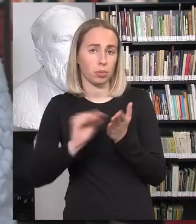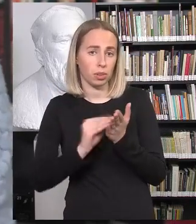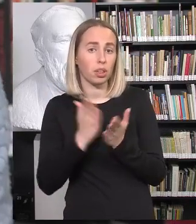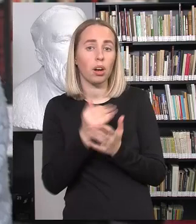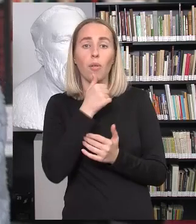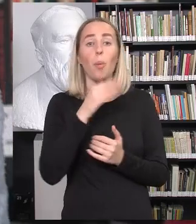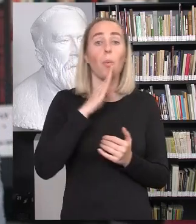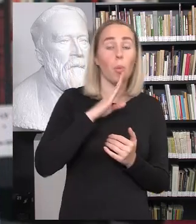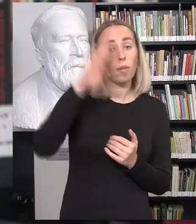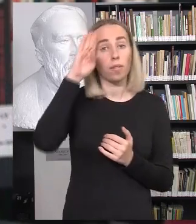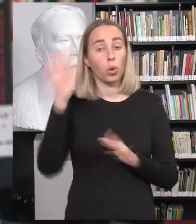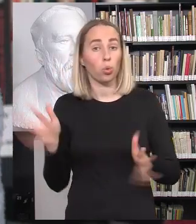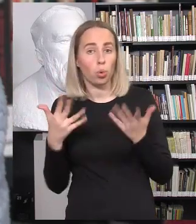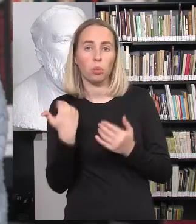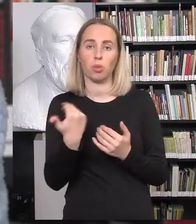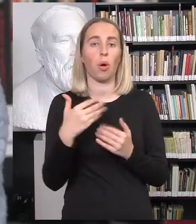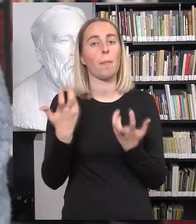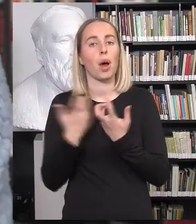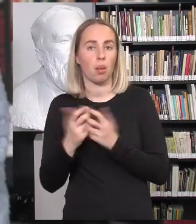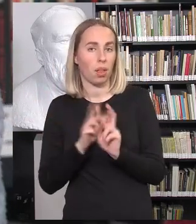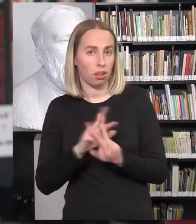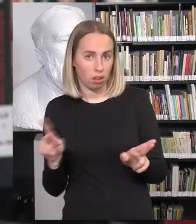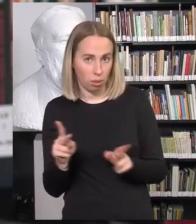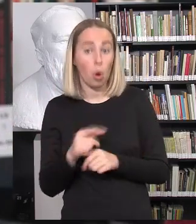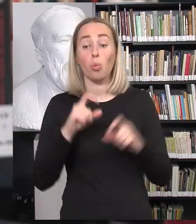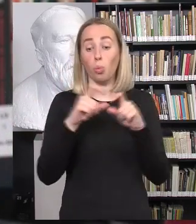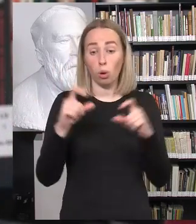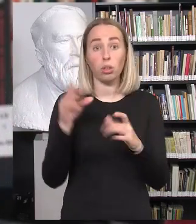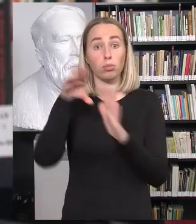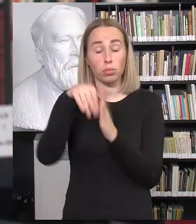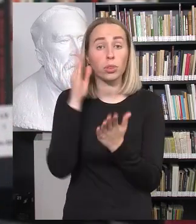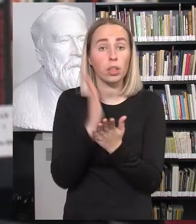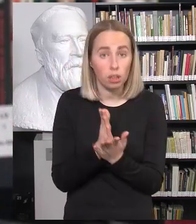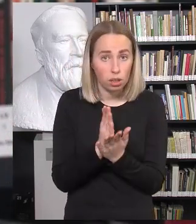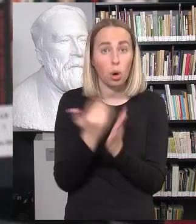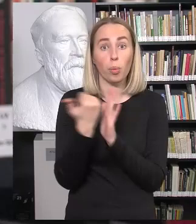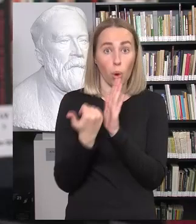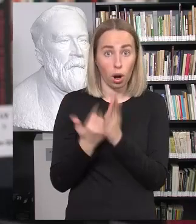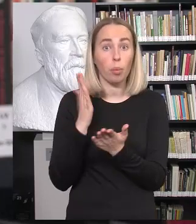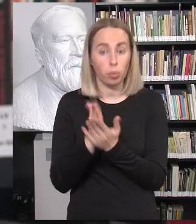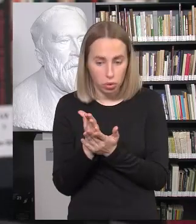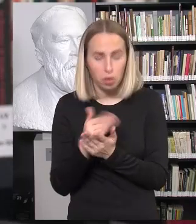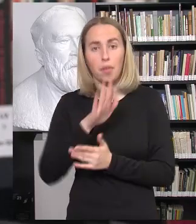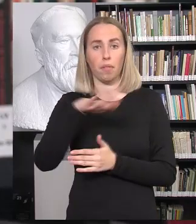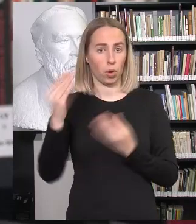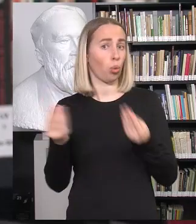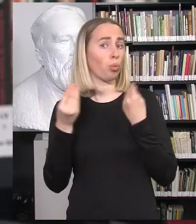matematika. Turiuomenį lygiai taip pat yra dalykas mokykloje, jeigu jis yra programoje, vaikas tai nulokosi.